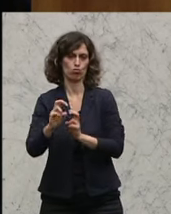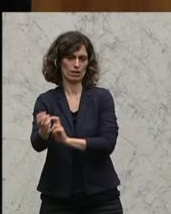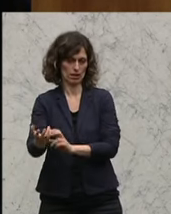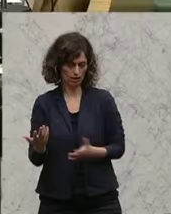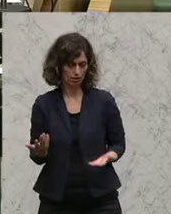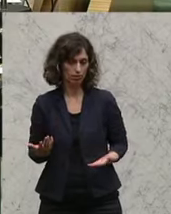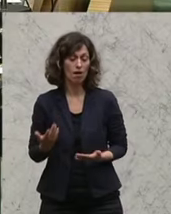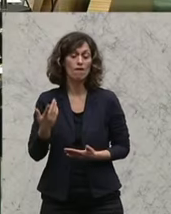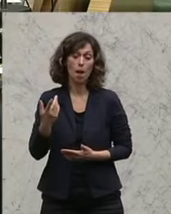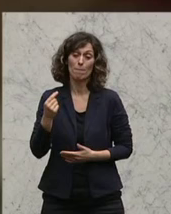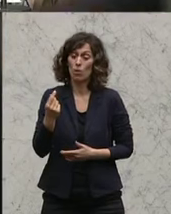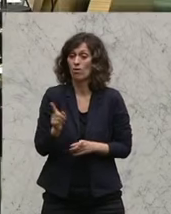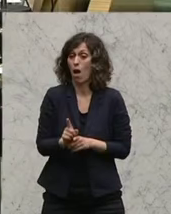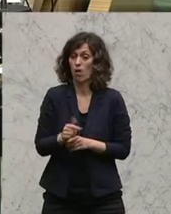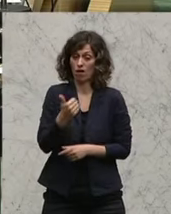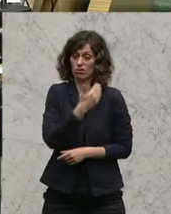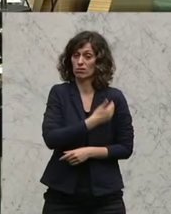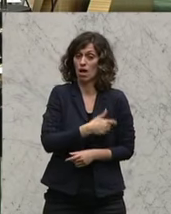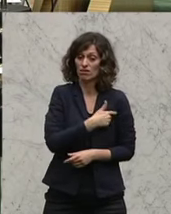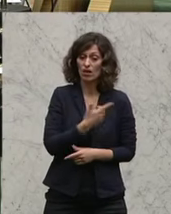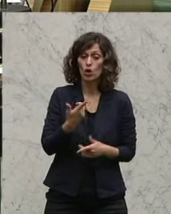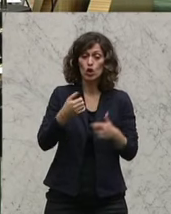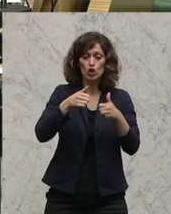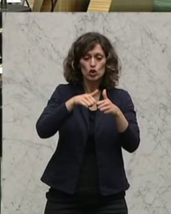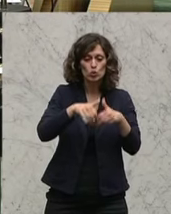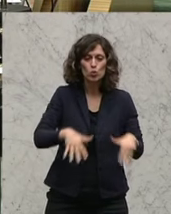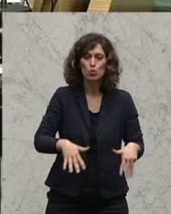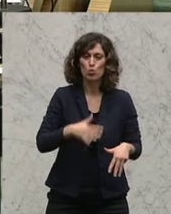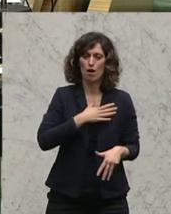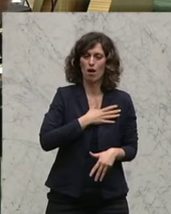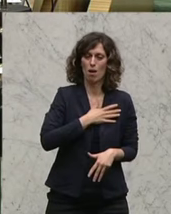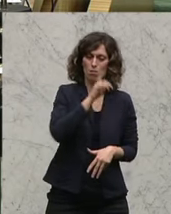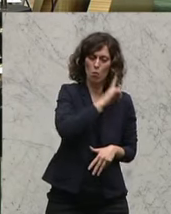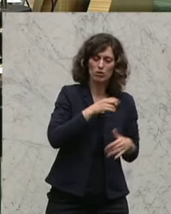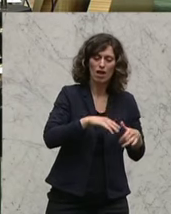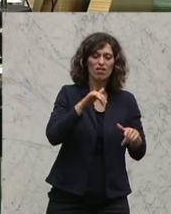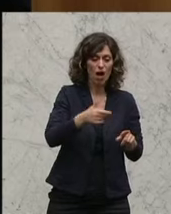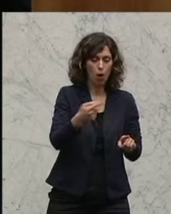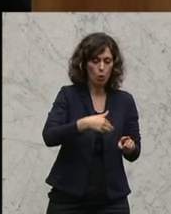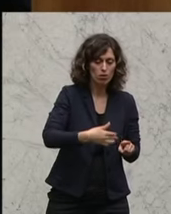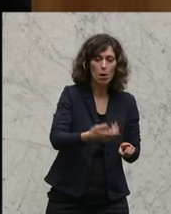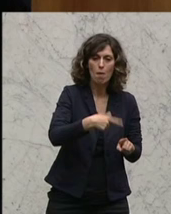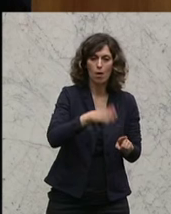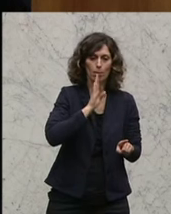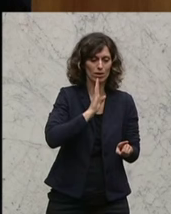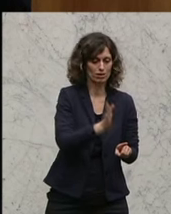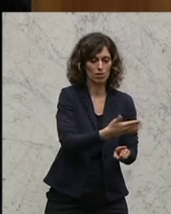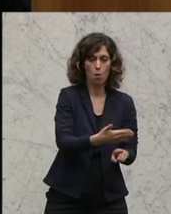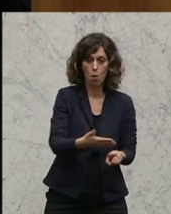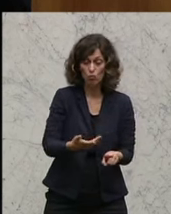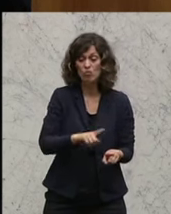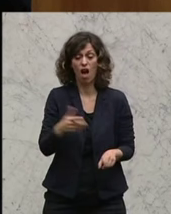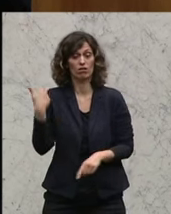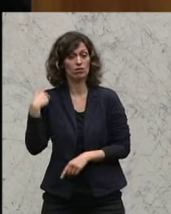es ist auf der einen Seite so, dass gerade in der Struktur unserer Exekutive einige Pensionierungen anstehen und auf der anderen